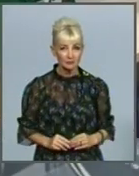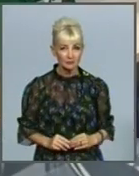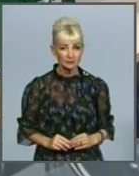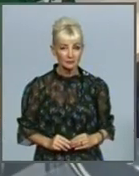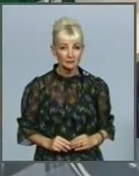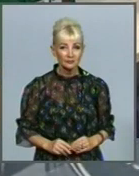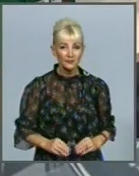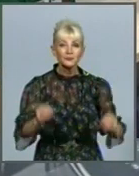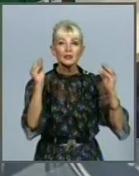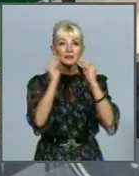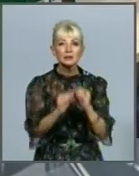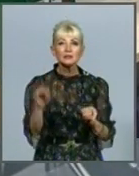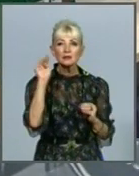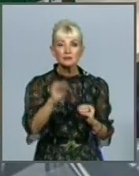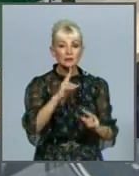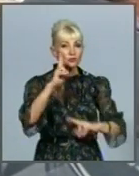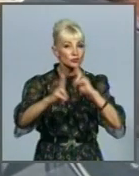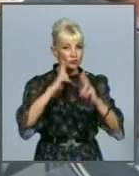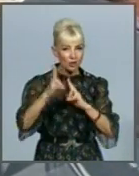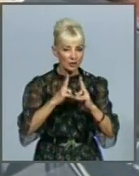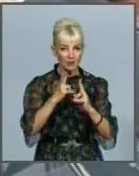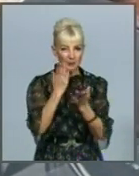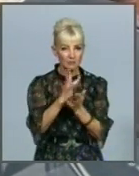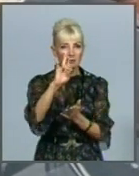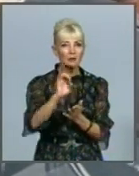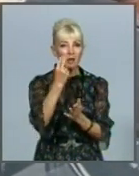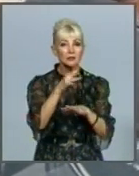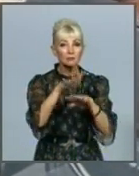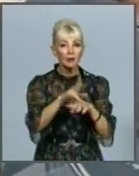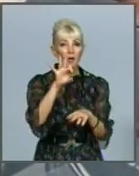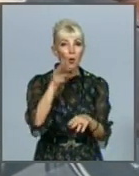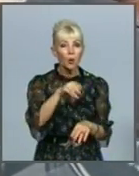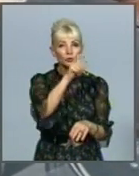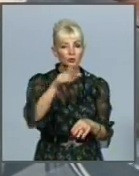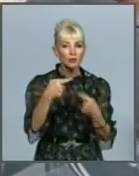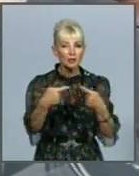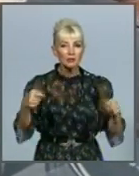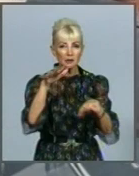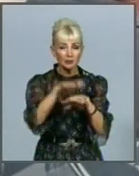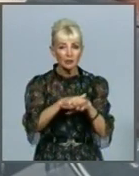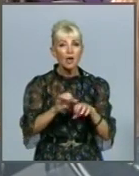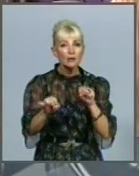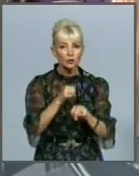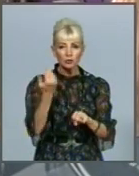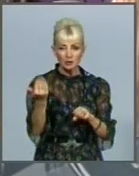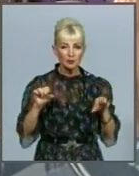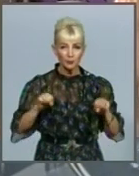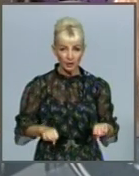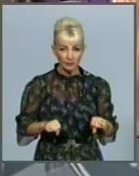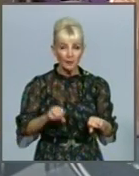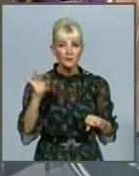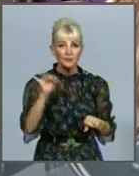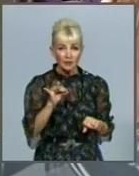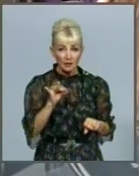Майже 10 тисяч скарг отримав Нацбанк від клієнтів різних фінустанов щодо порушення їхніх прав. І